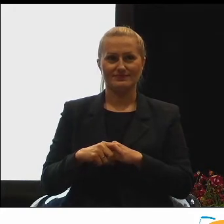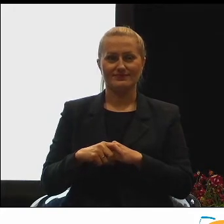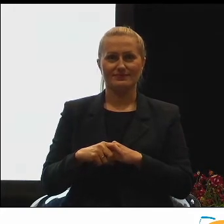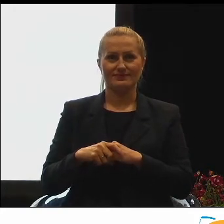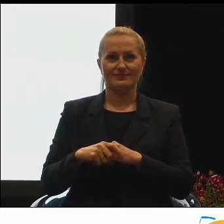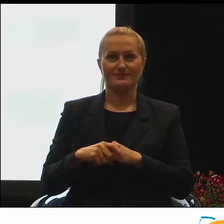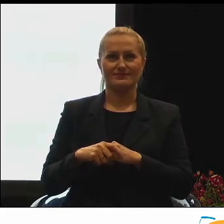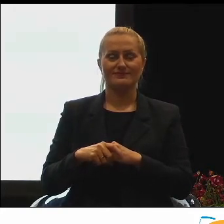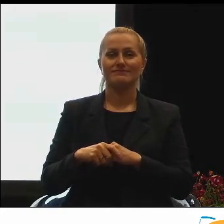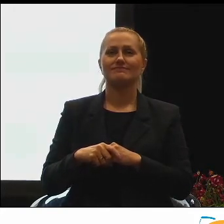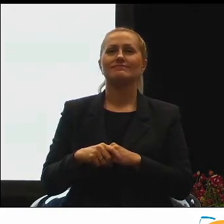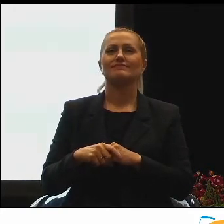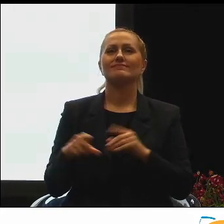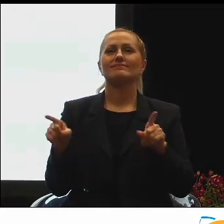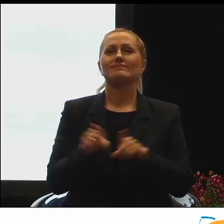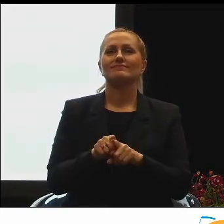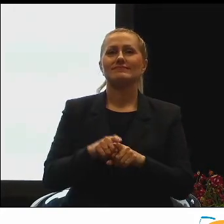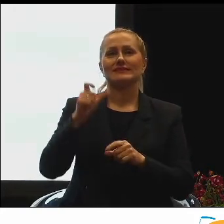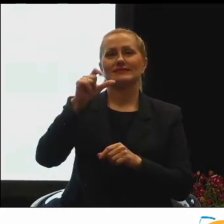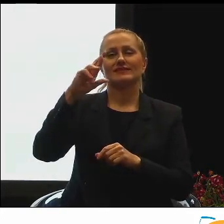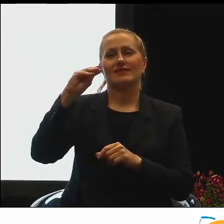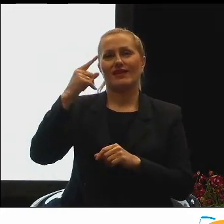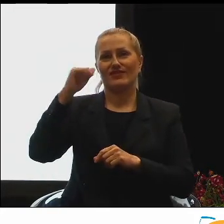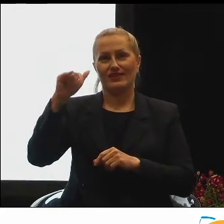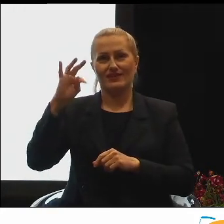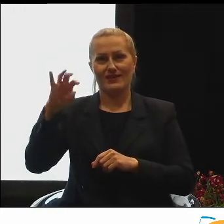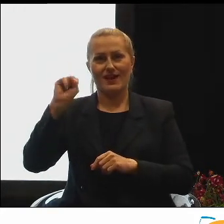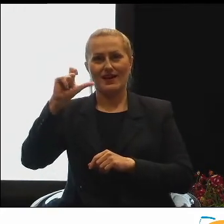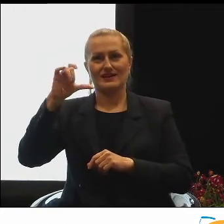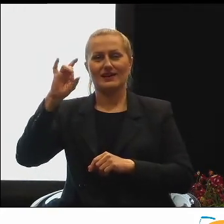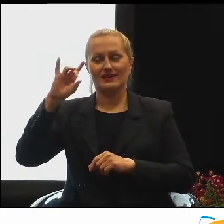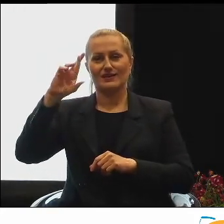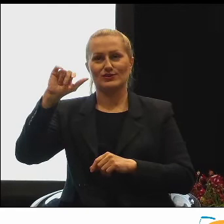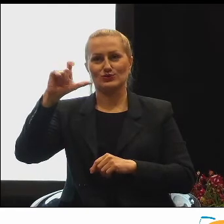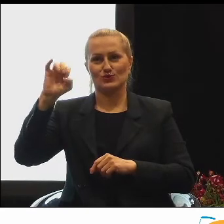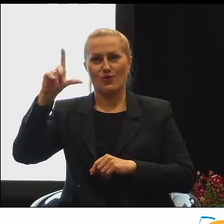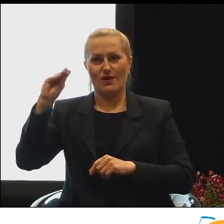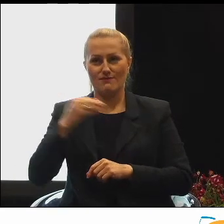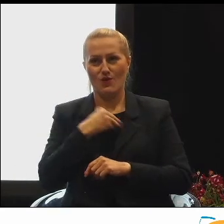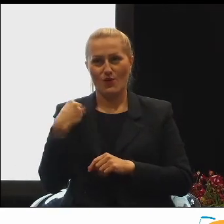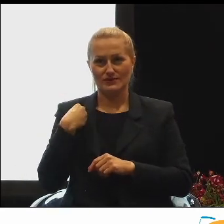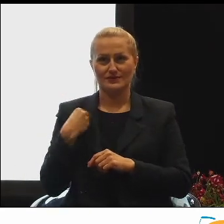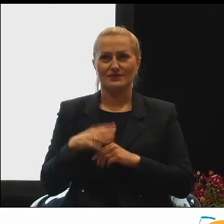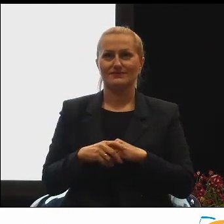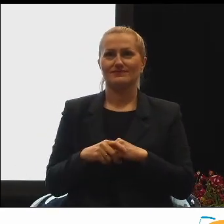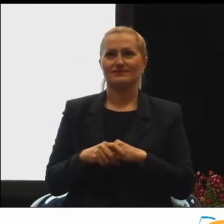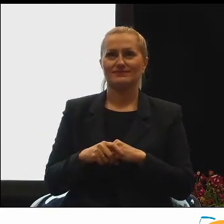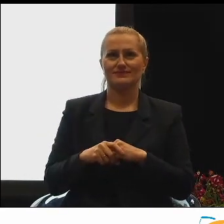Nagrodzoną organizacją firmą jest Credit Agricole Bank Polska. Poproszę Państwa o brawa.